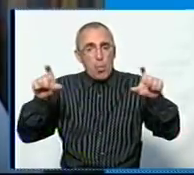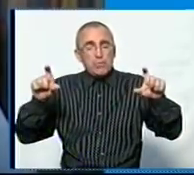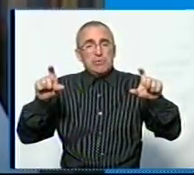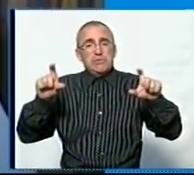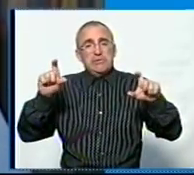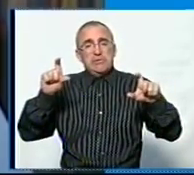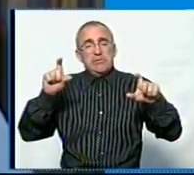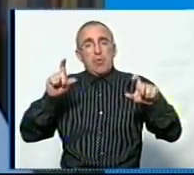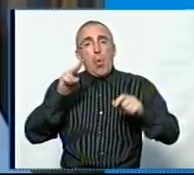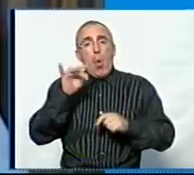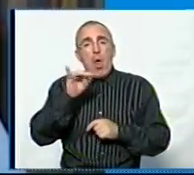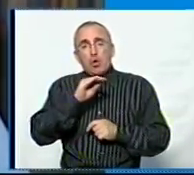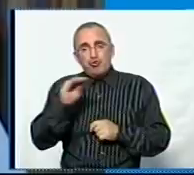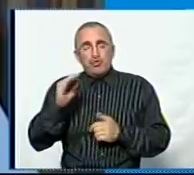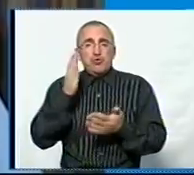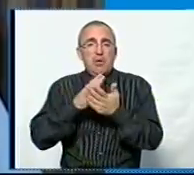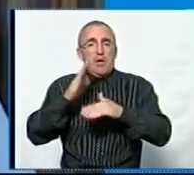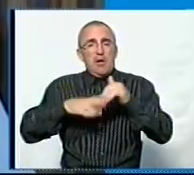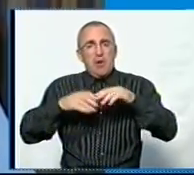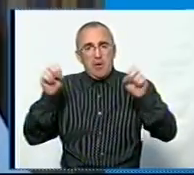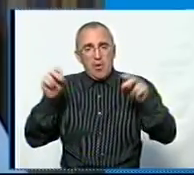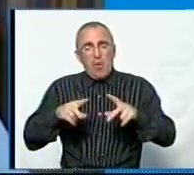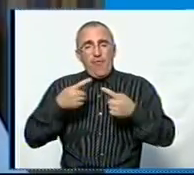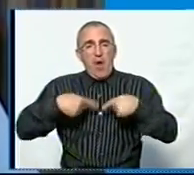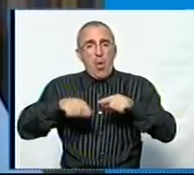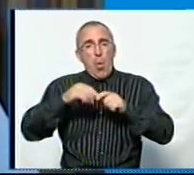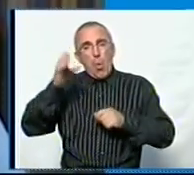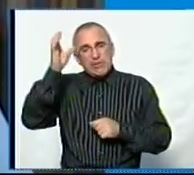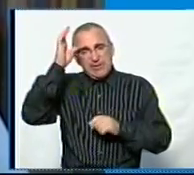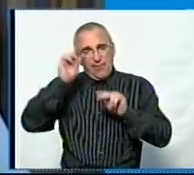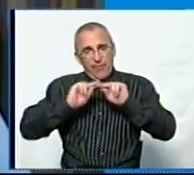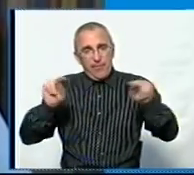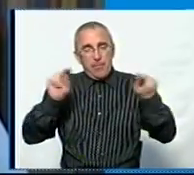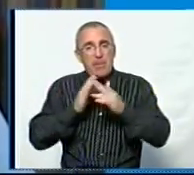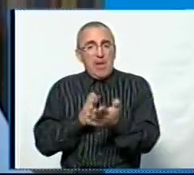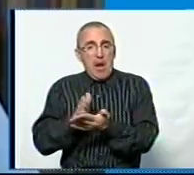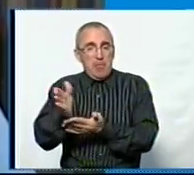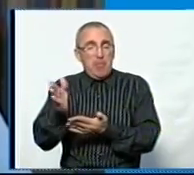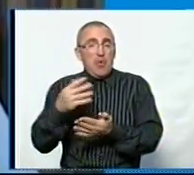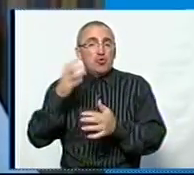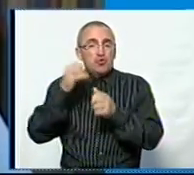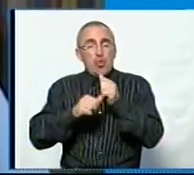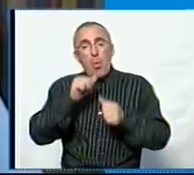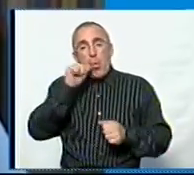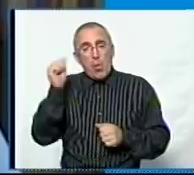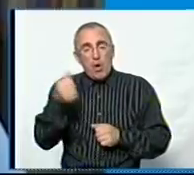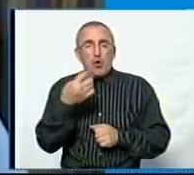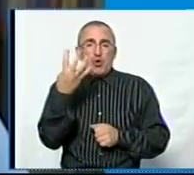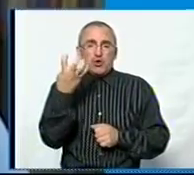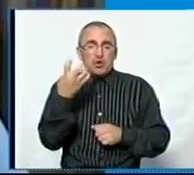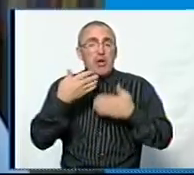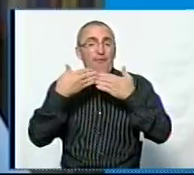один коледж, який готує фахівців у галузі освіти, за педагогічними напрямками, ми щорічно десь 400